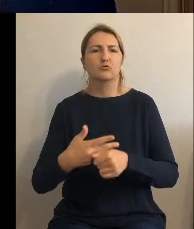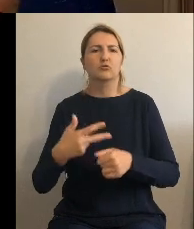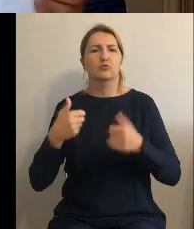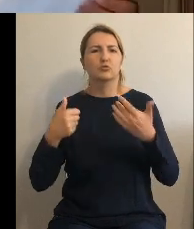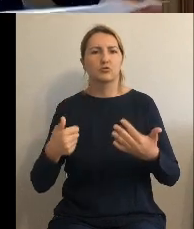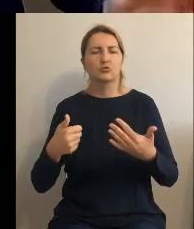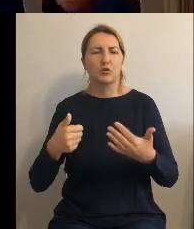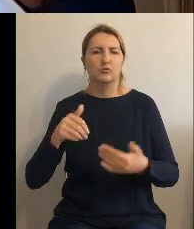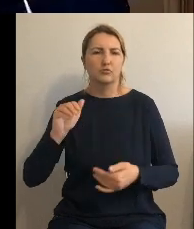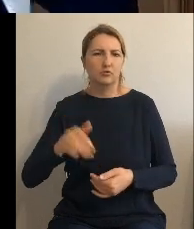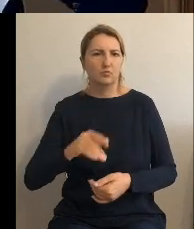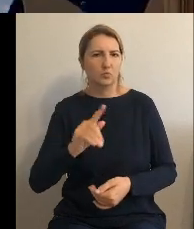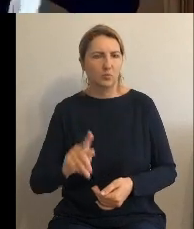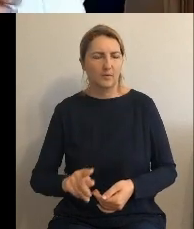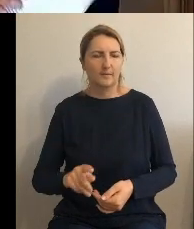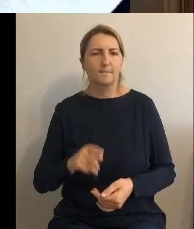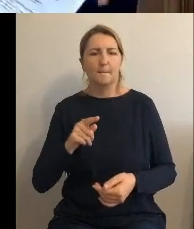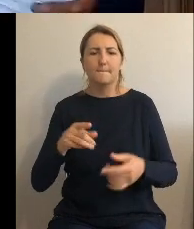uchwały.